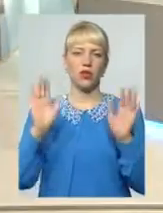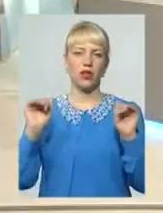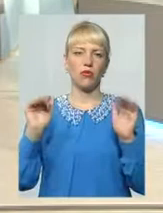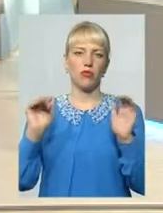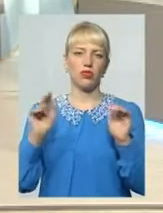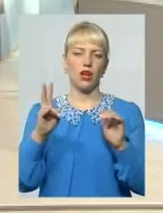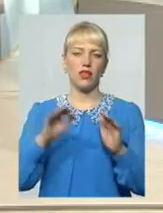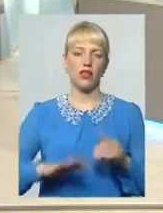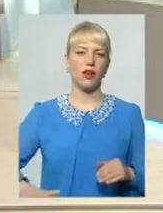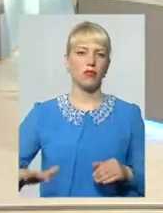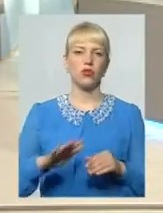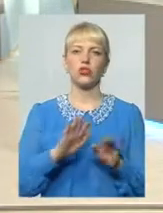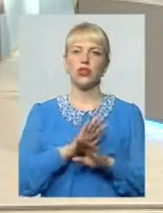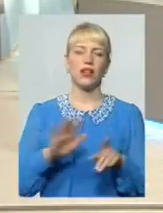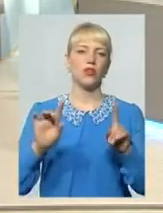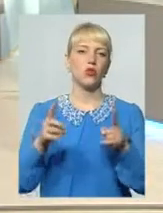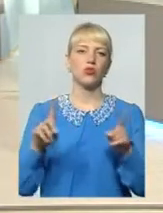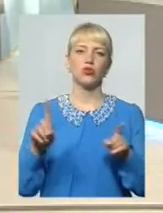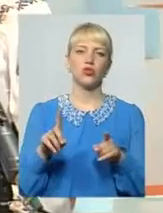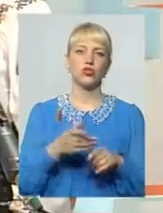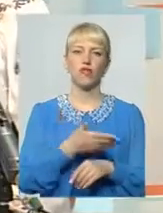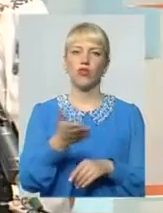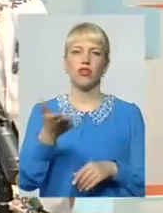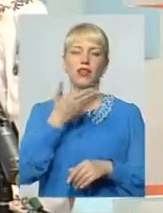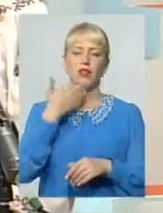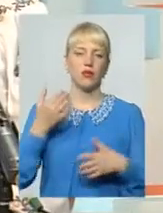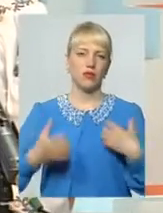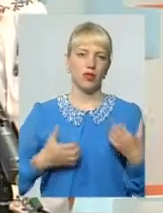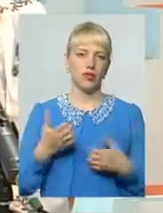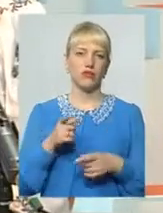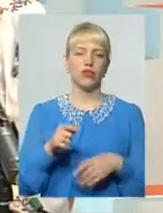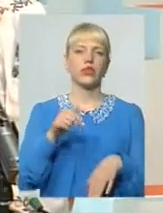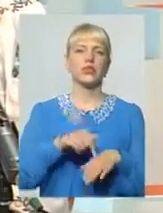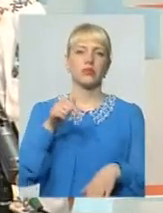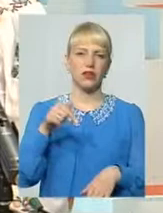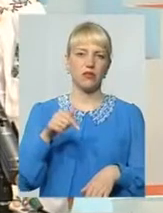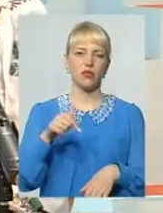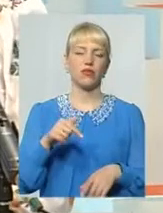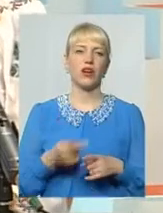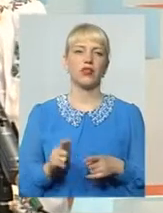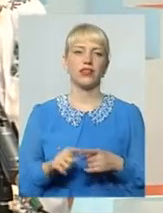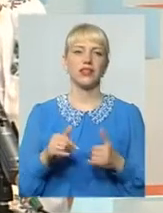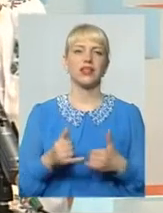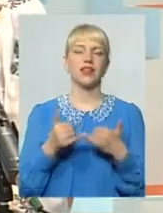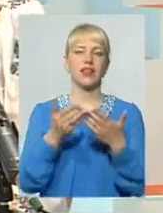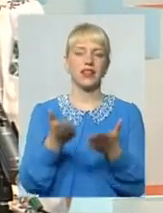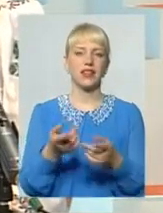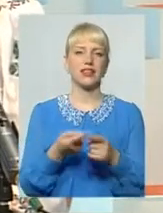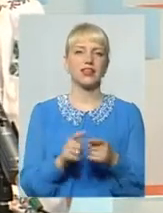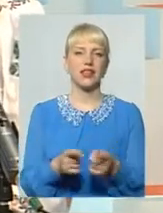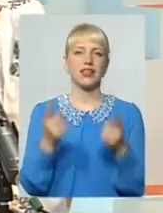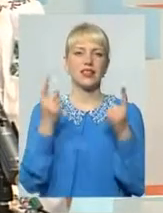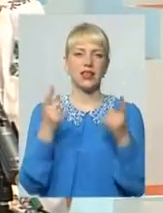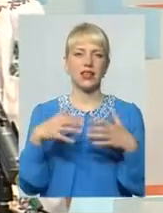площу Не тому, що вони переживають, вони співчувають Для них це настільки